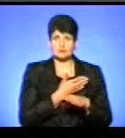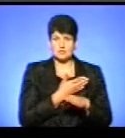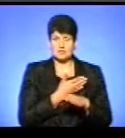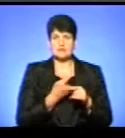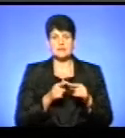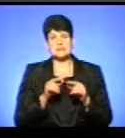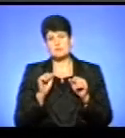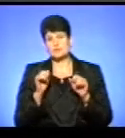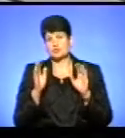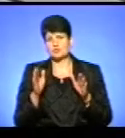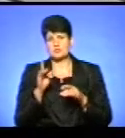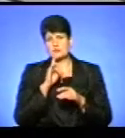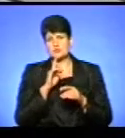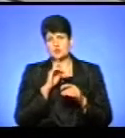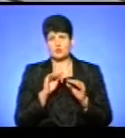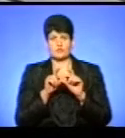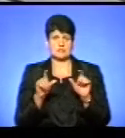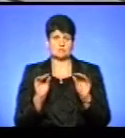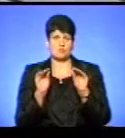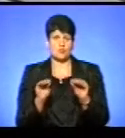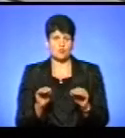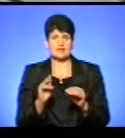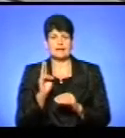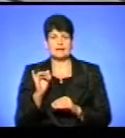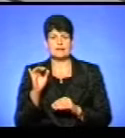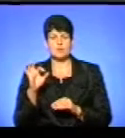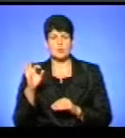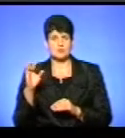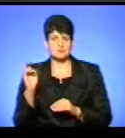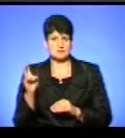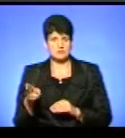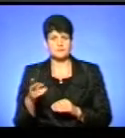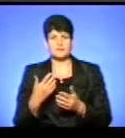Тобто це можуть бути, наприклад, тимчасові споруди, це є кіоски, павільйони,